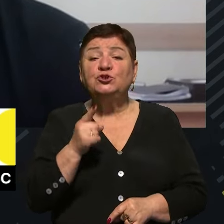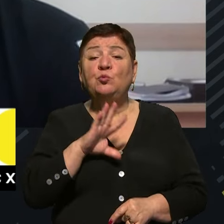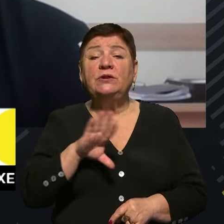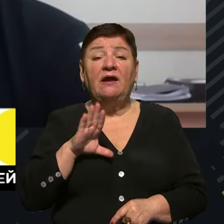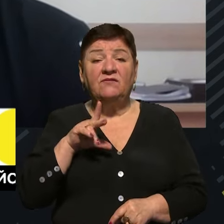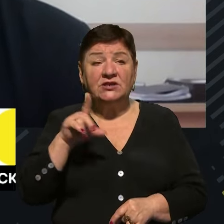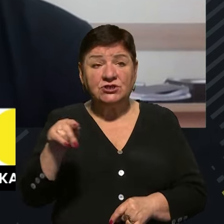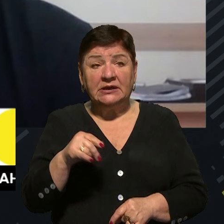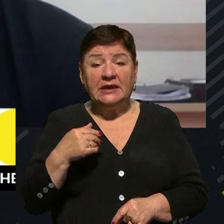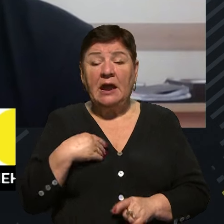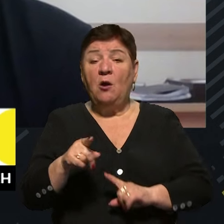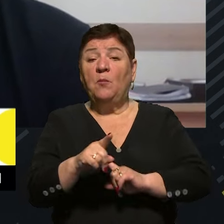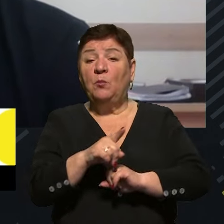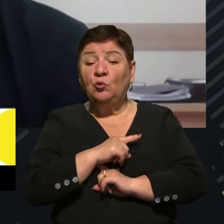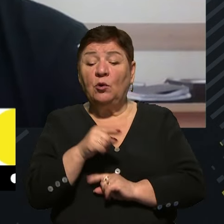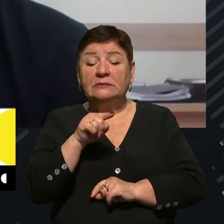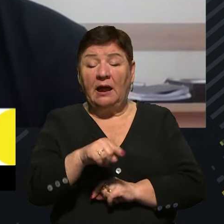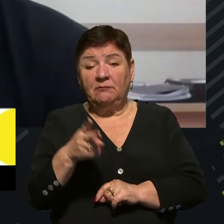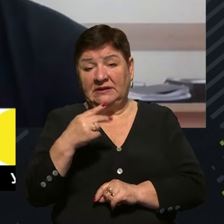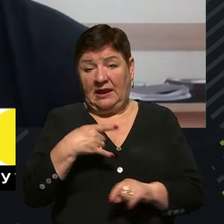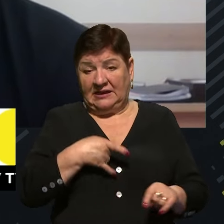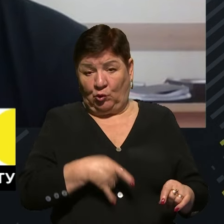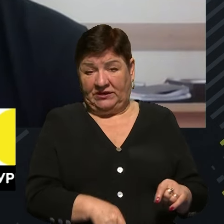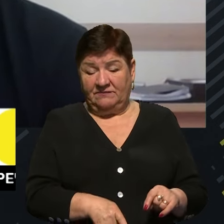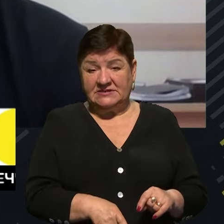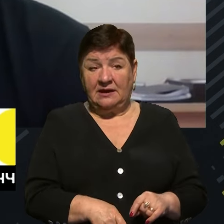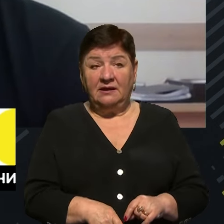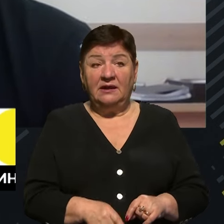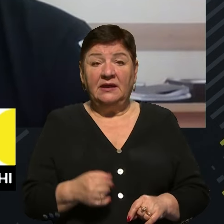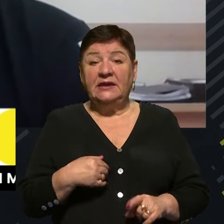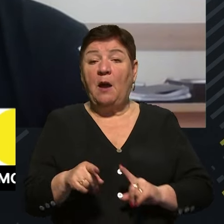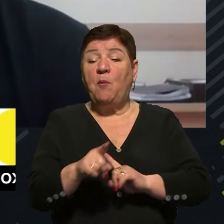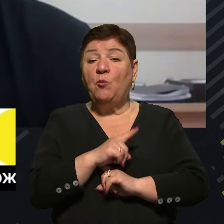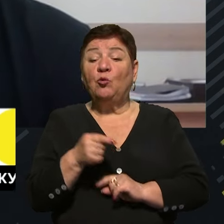Я помру там, де я народився? Чи я помру там, де я жив?